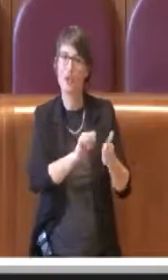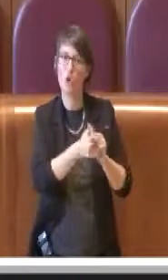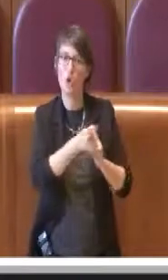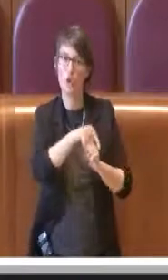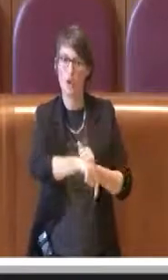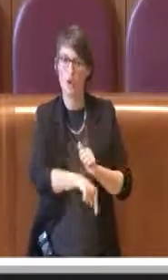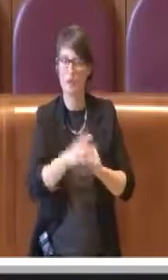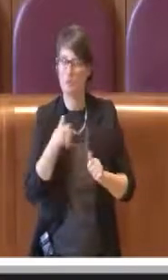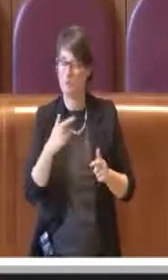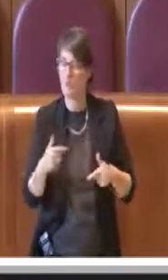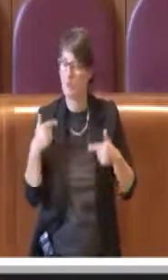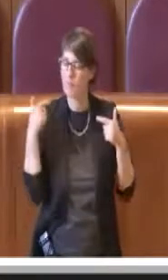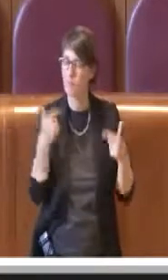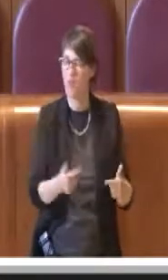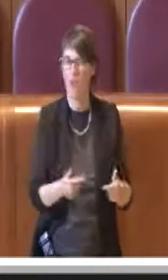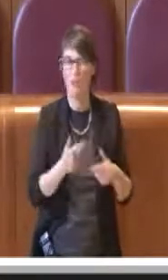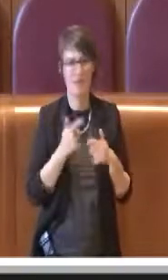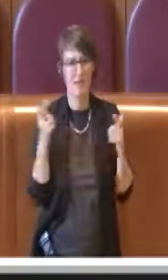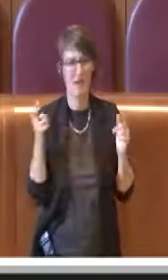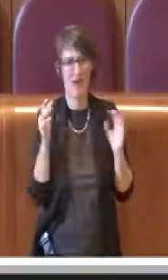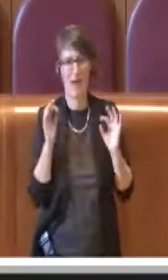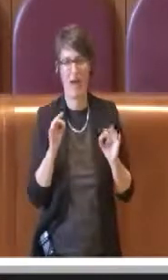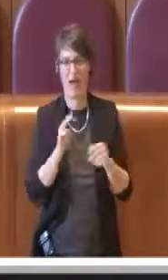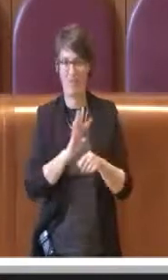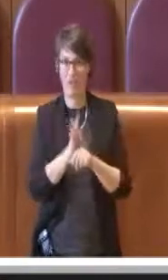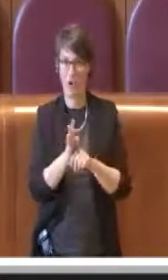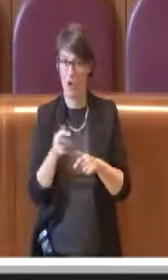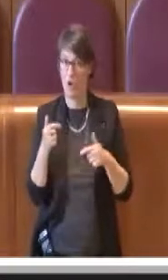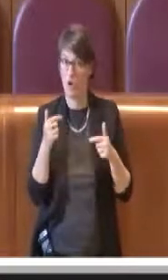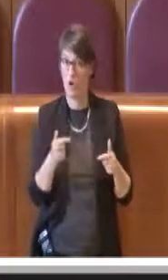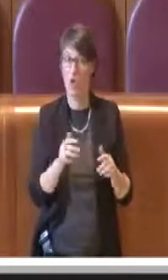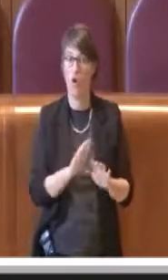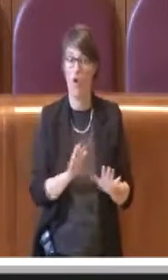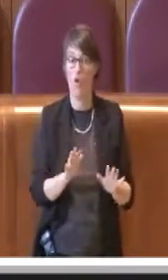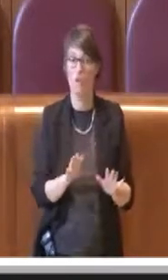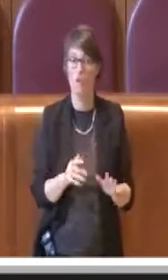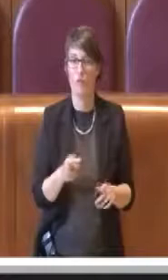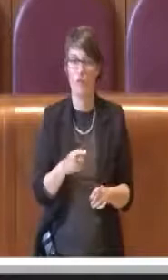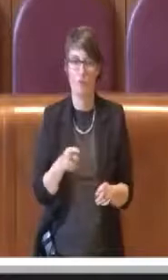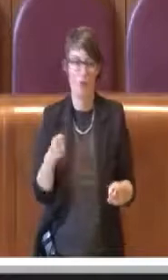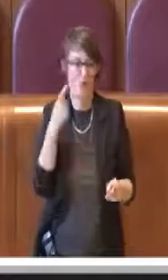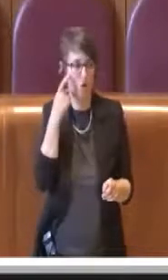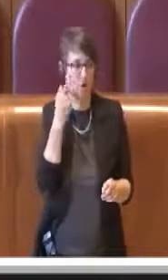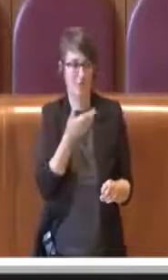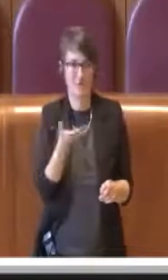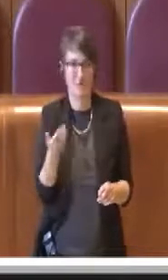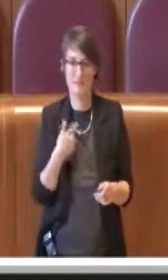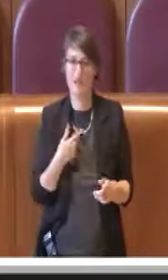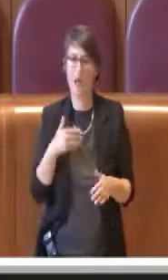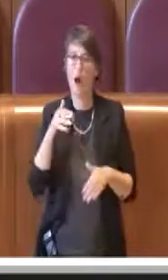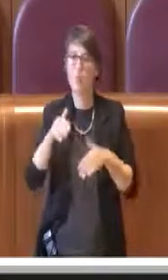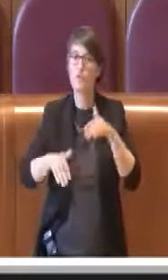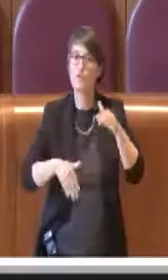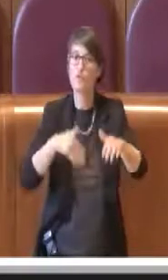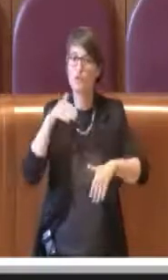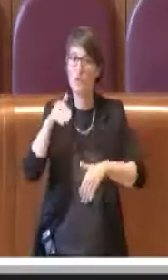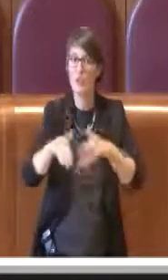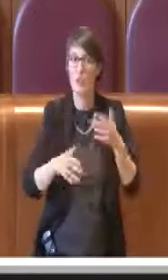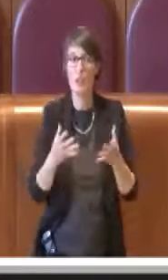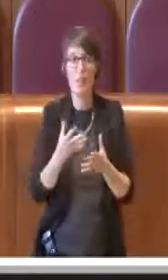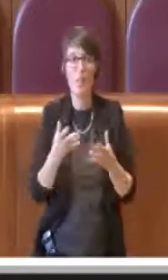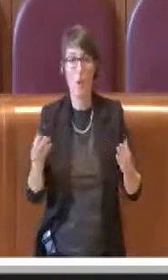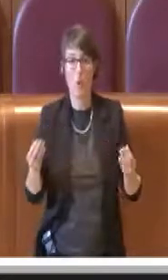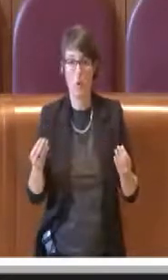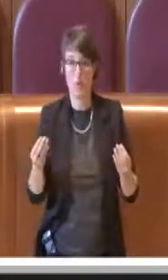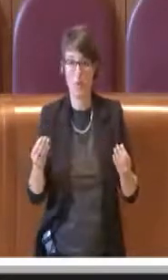poi altre categorie, ma appunto come è stato detto molte piscine, lo sappiamo, dal primo di luglio non riapriranno,